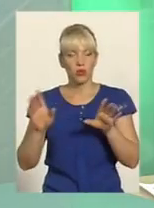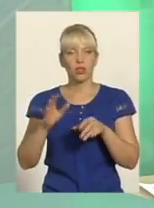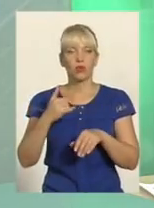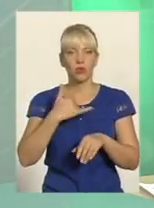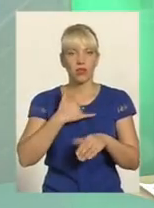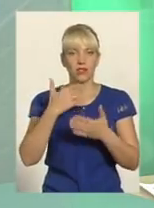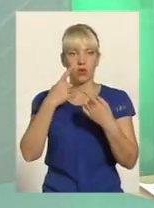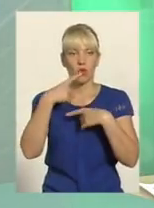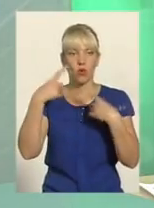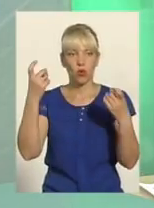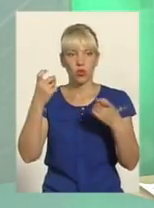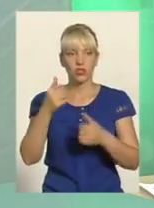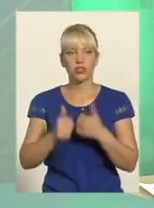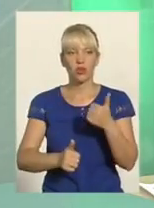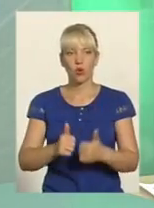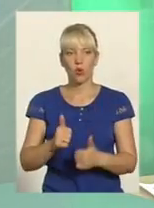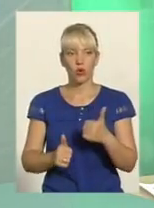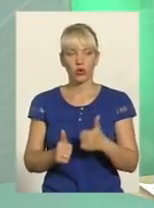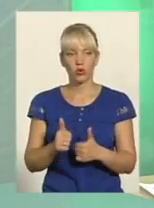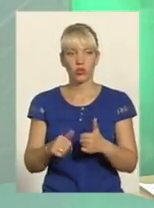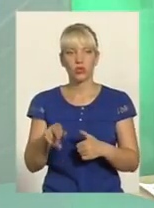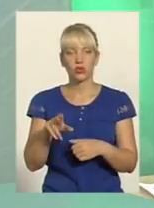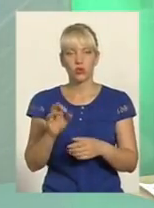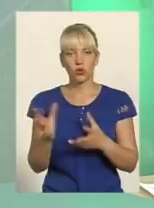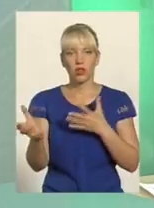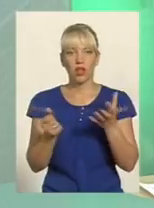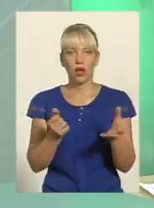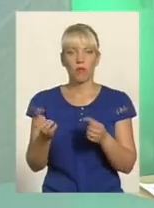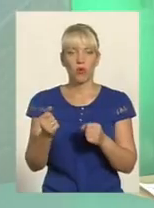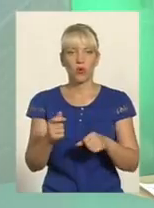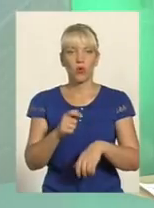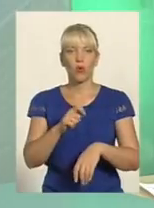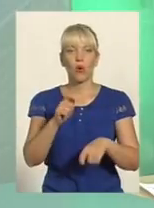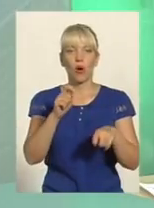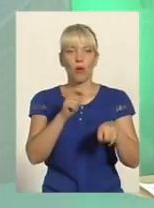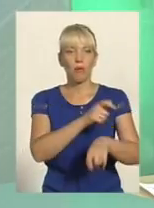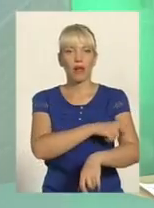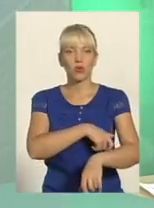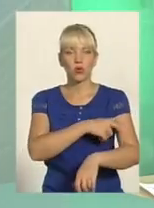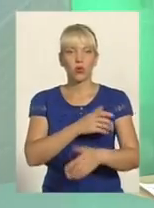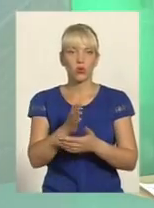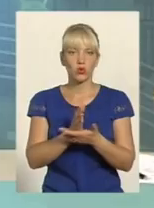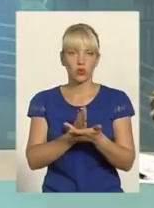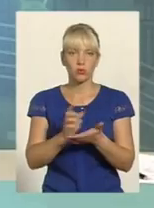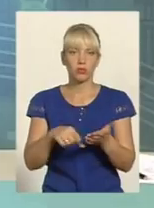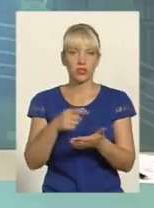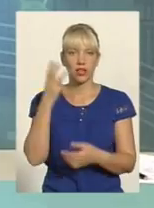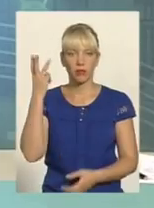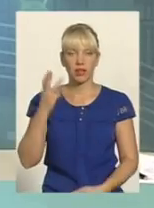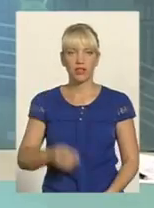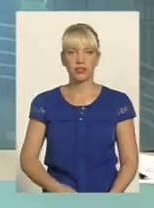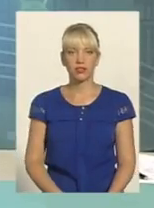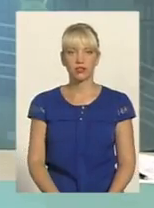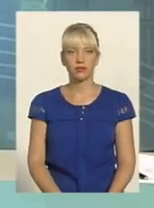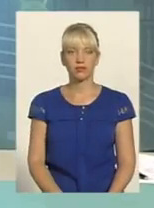конкурс щодо набору в патрульну службу в містах Хмельницького нас, до речі, є сюжет, ми переглянемо і далі продовжимо Потрошу, будь